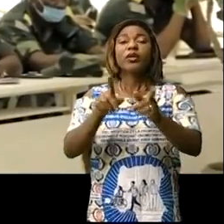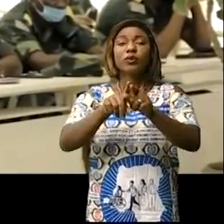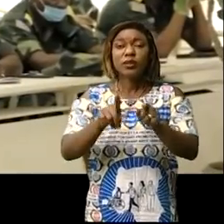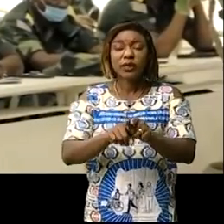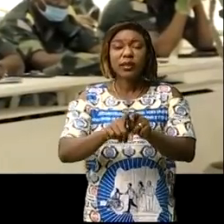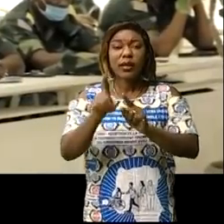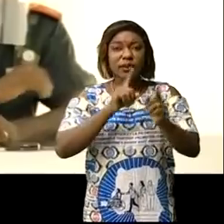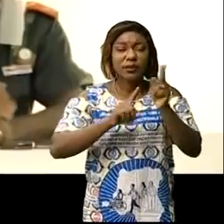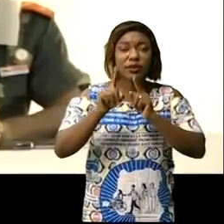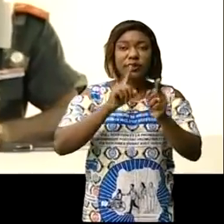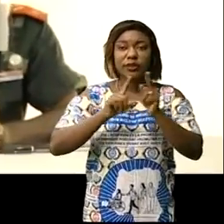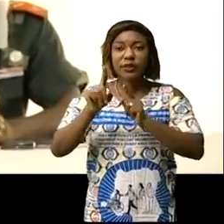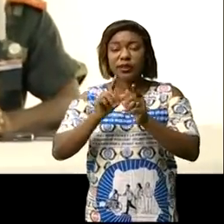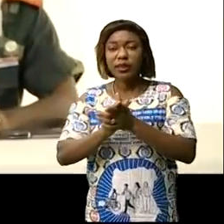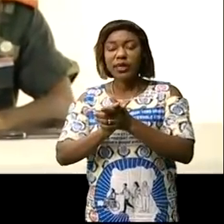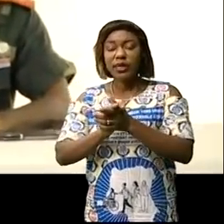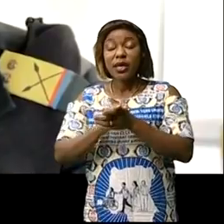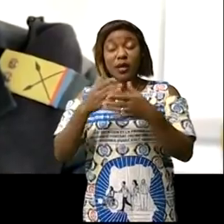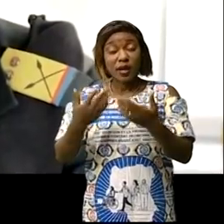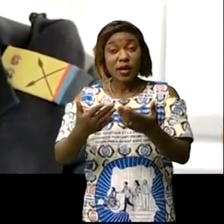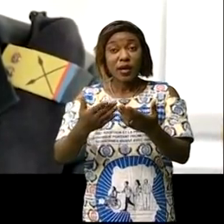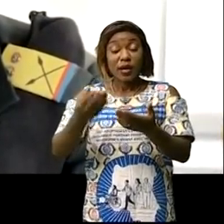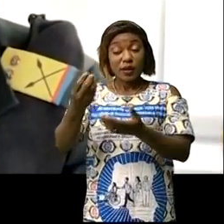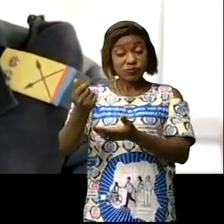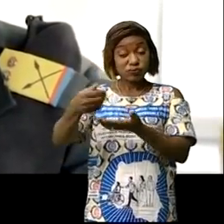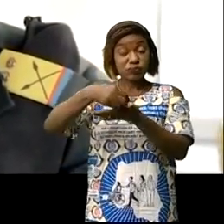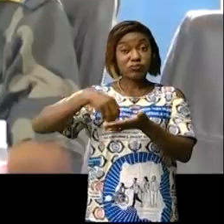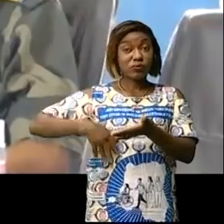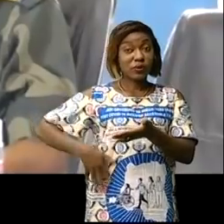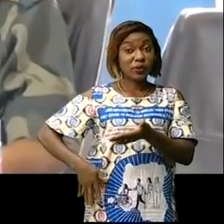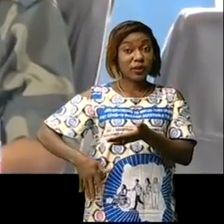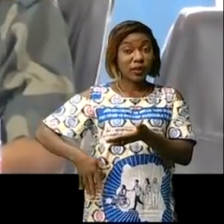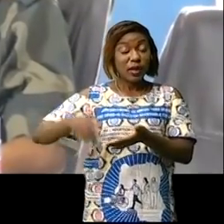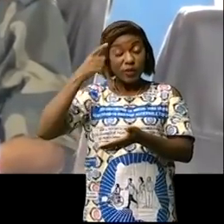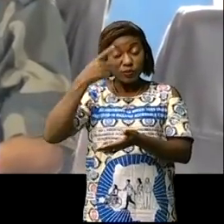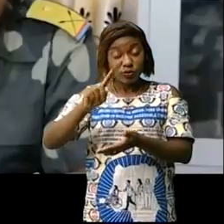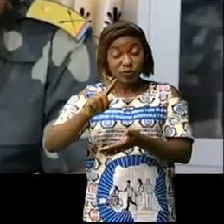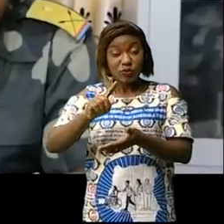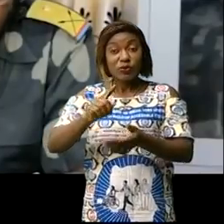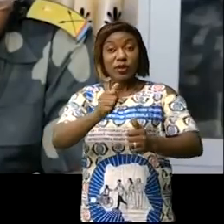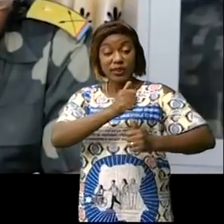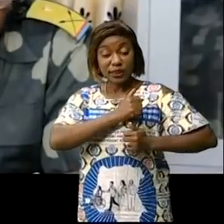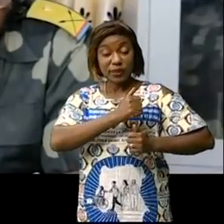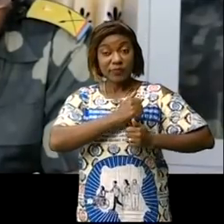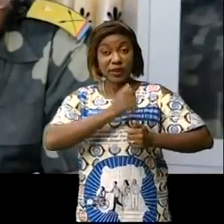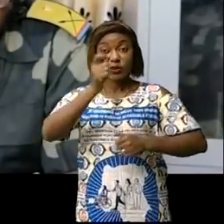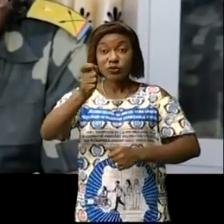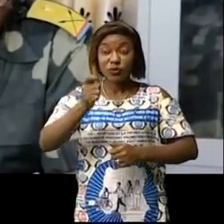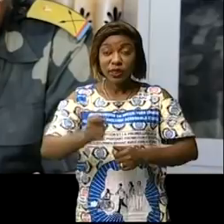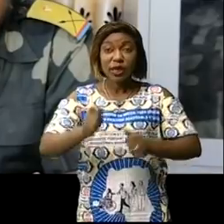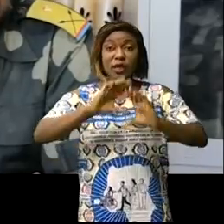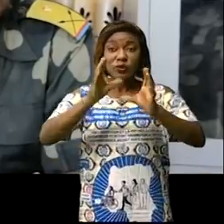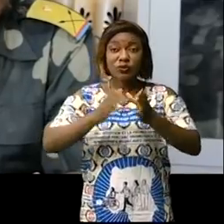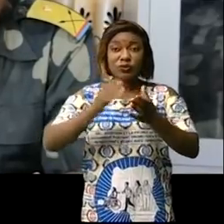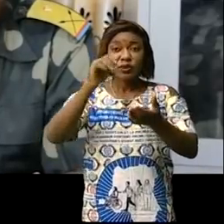malversations et des détournements avérés. Notez que ces détournements de fonds publics destinés à l'armée pour la construction de sa mission régalienne termine